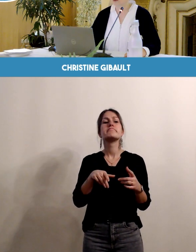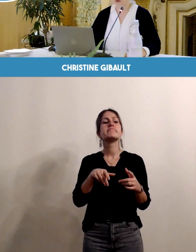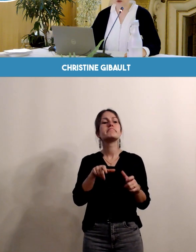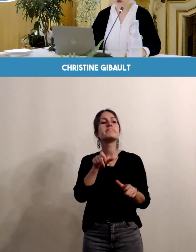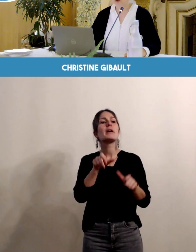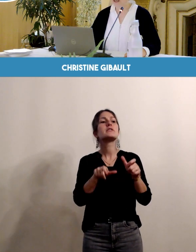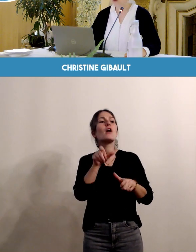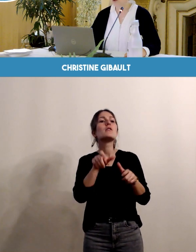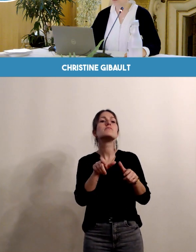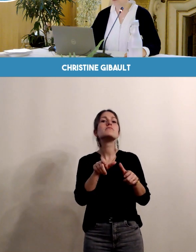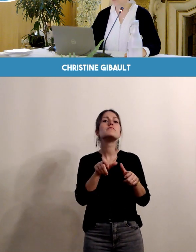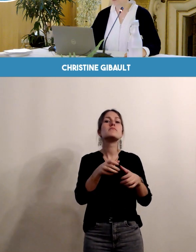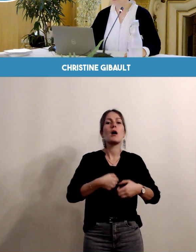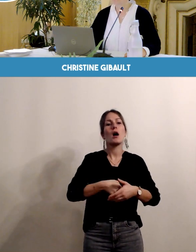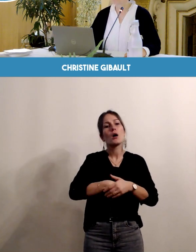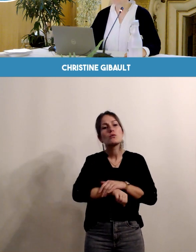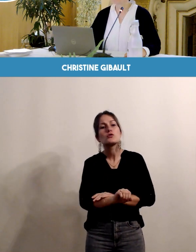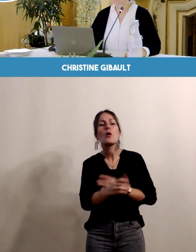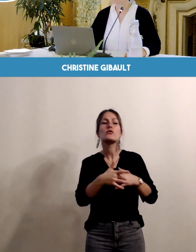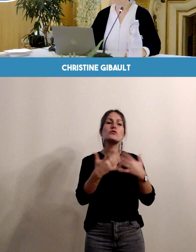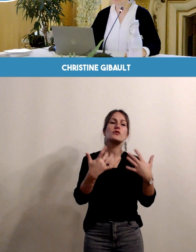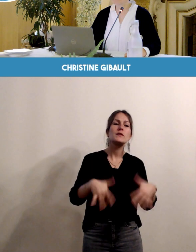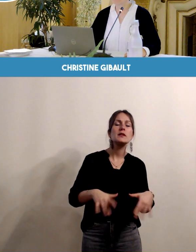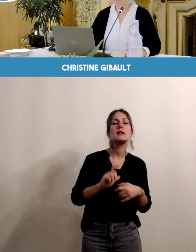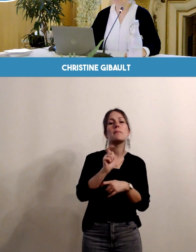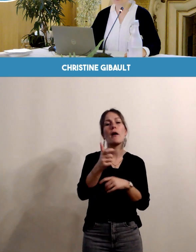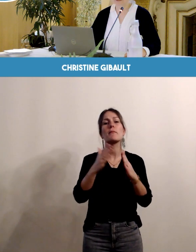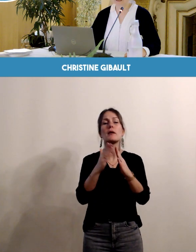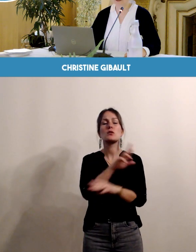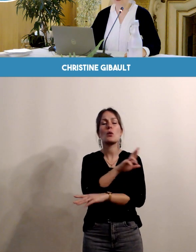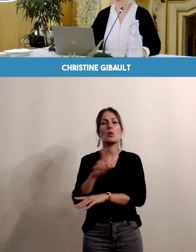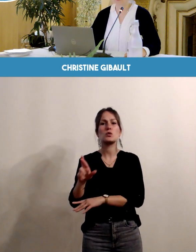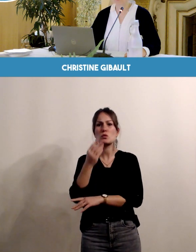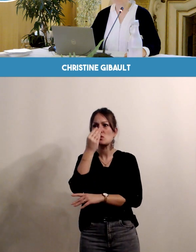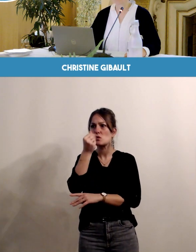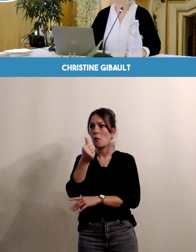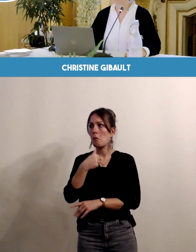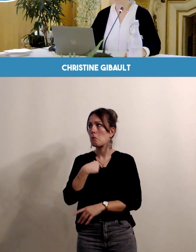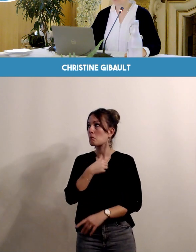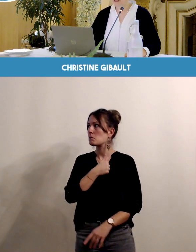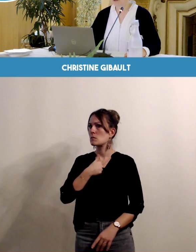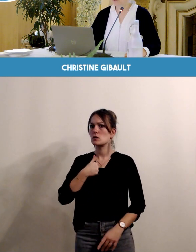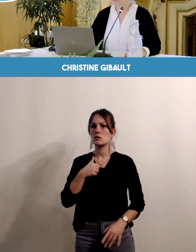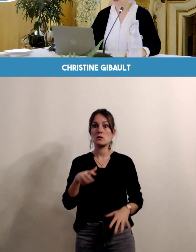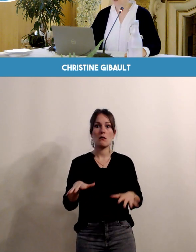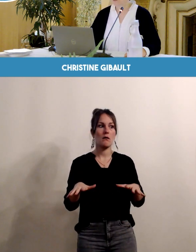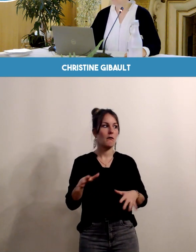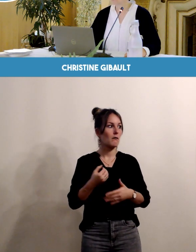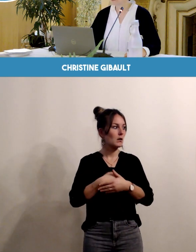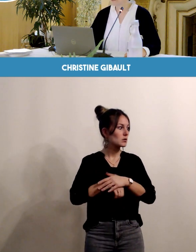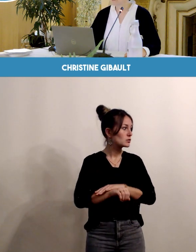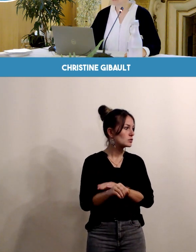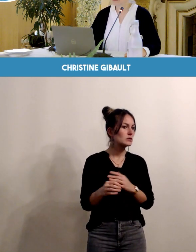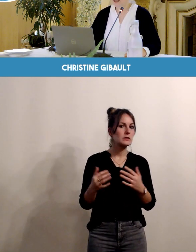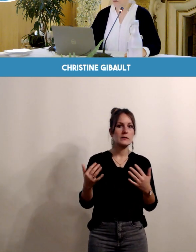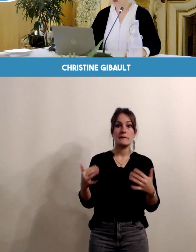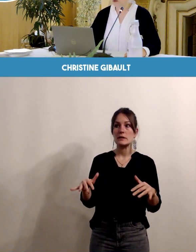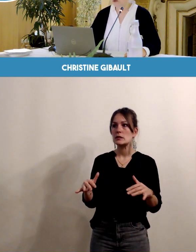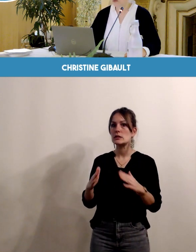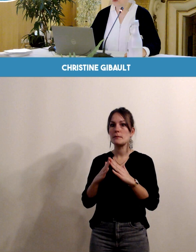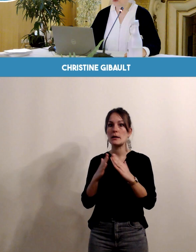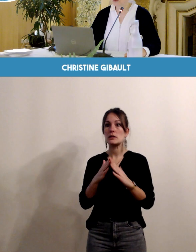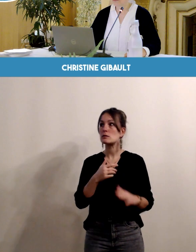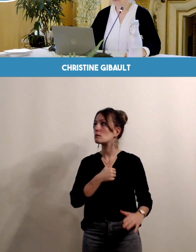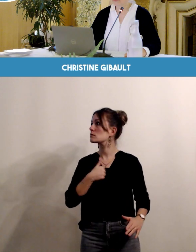distance de l'accouchement, combien les femmes peuvent se sentir seules en postpartum. Et donc, il est très